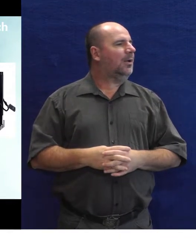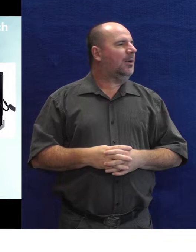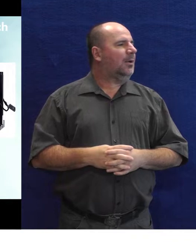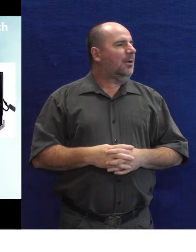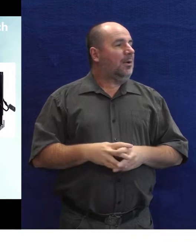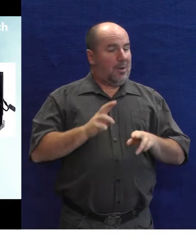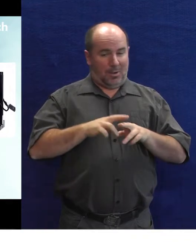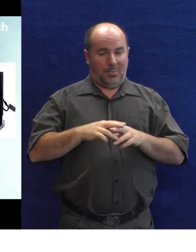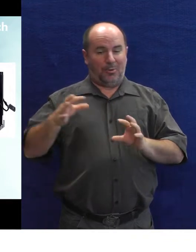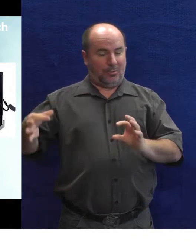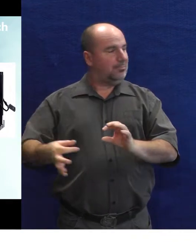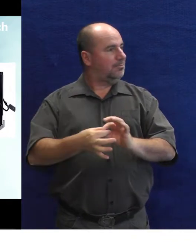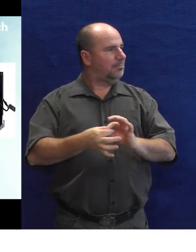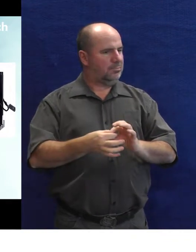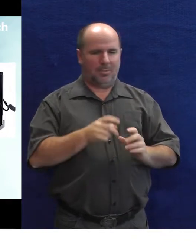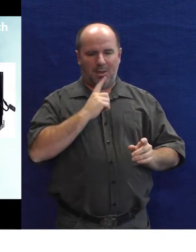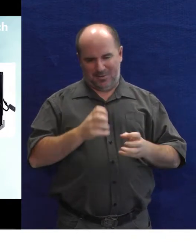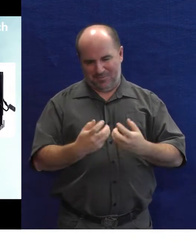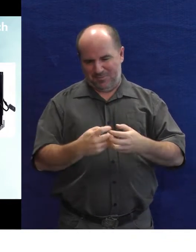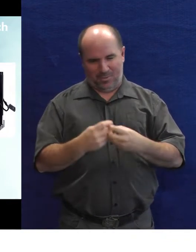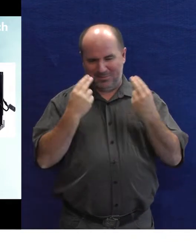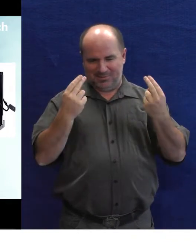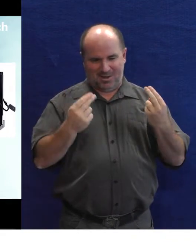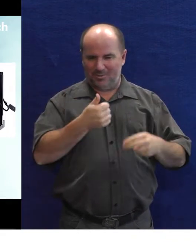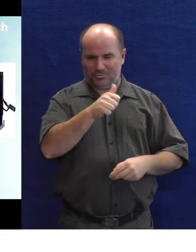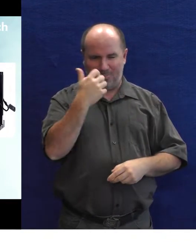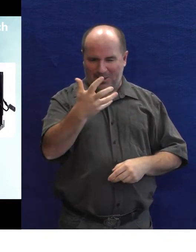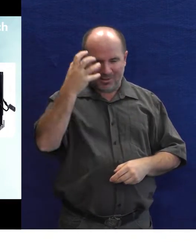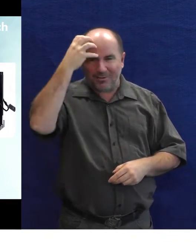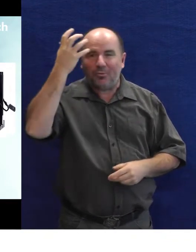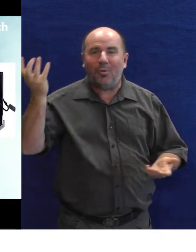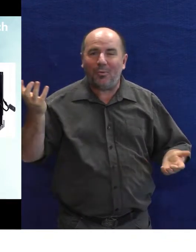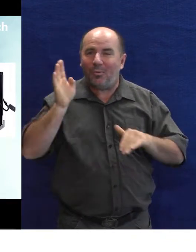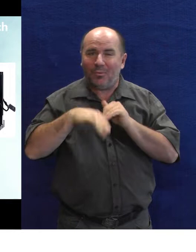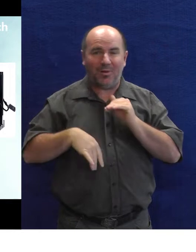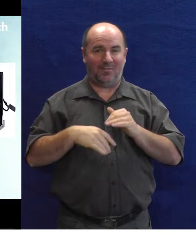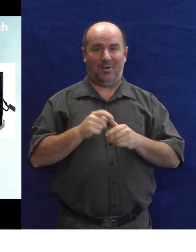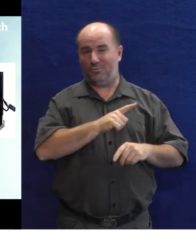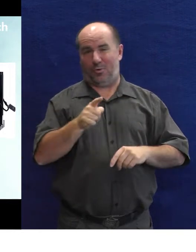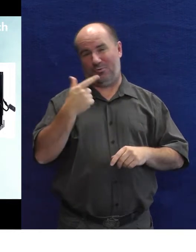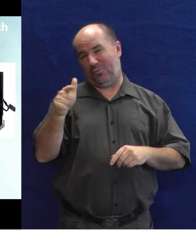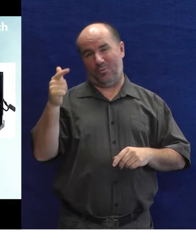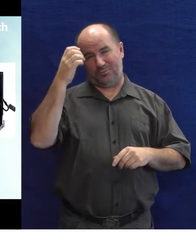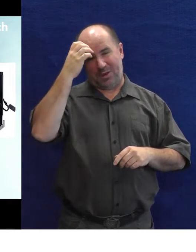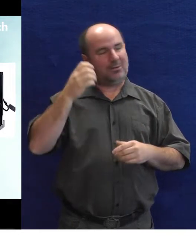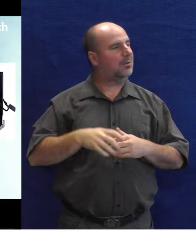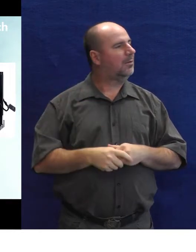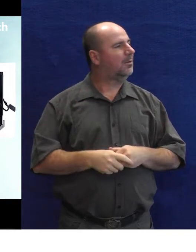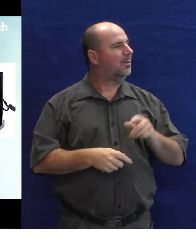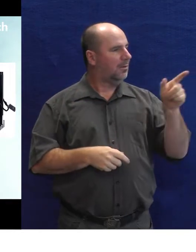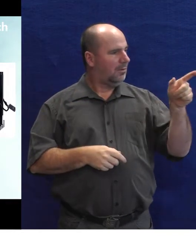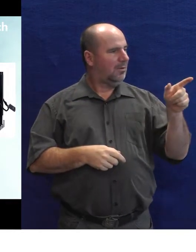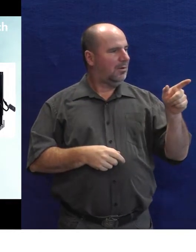Takže když pak k tomu připojím vyrobní cena zhruba 150 Kč do 200, komerční